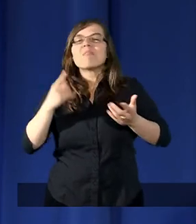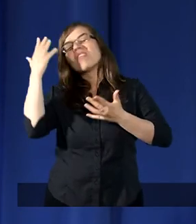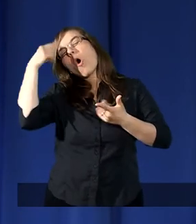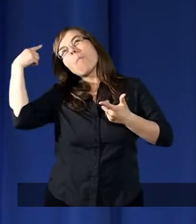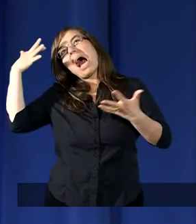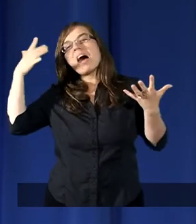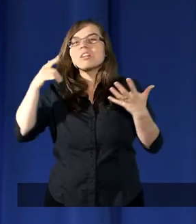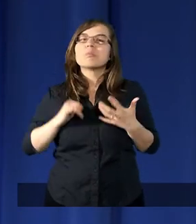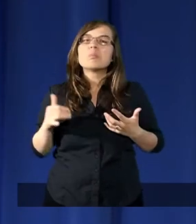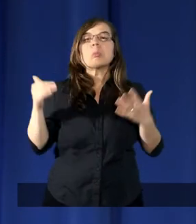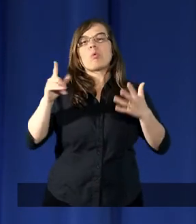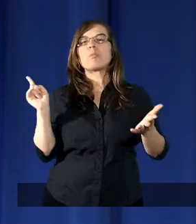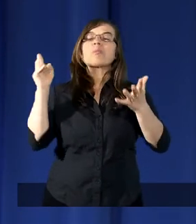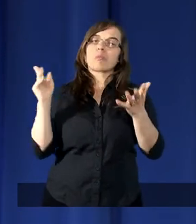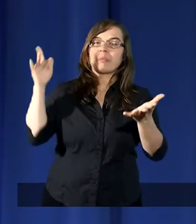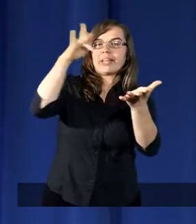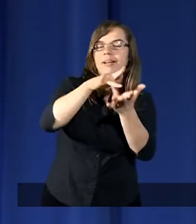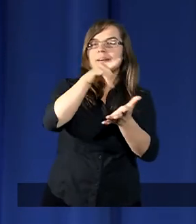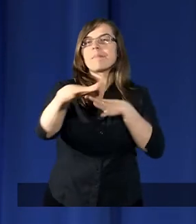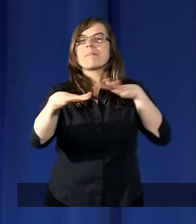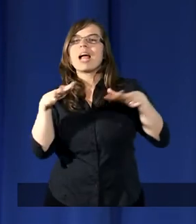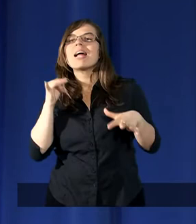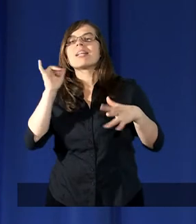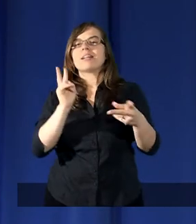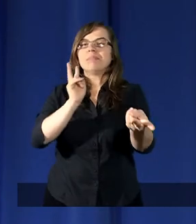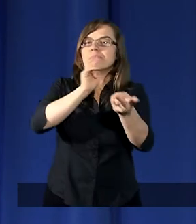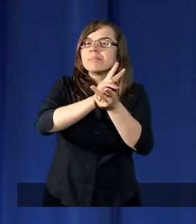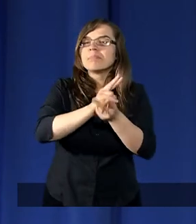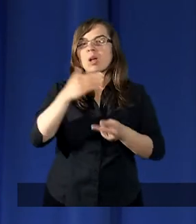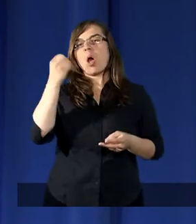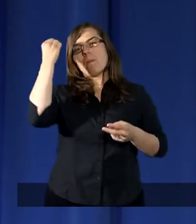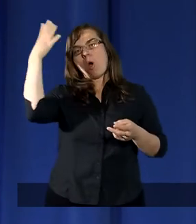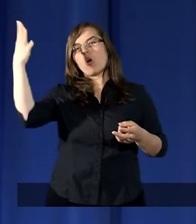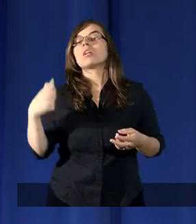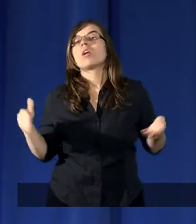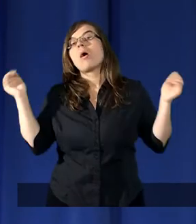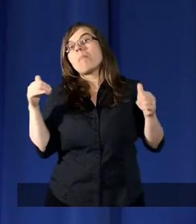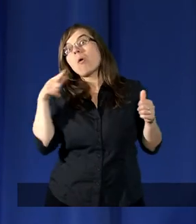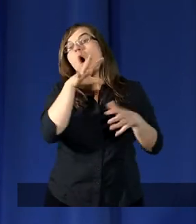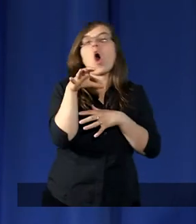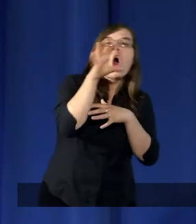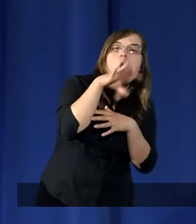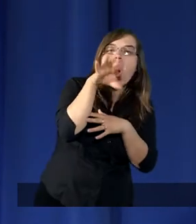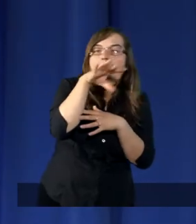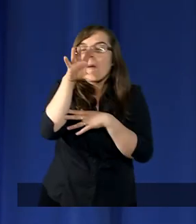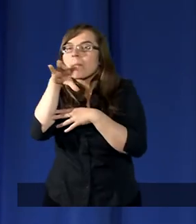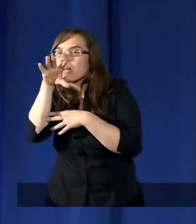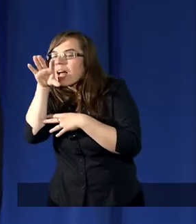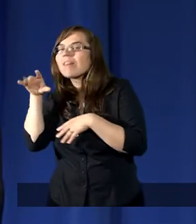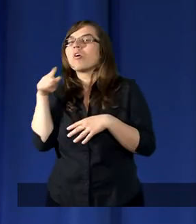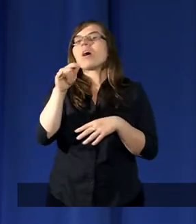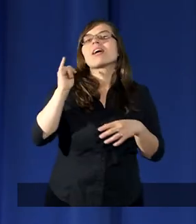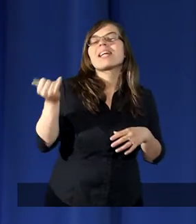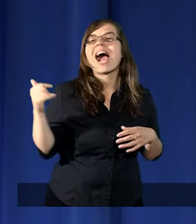udała się tam i spotkała Mojżesza. Może obserwowała tam jak